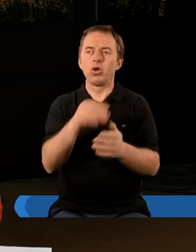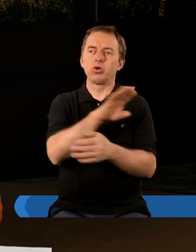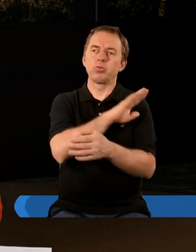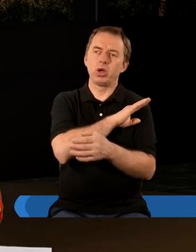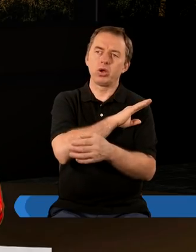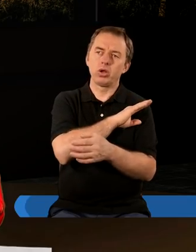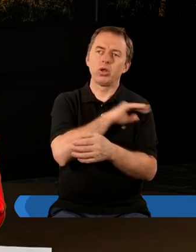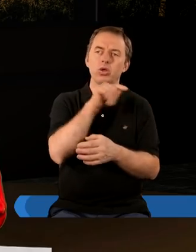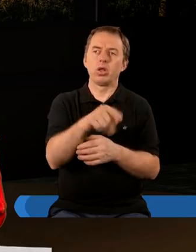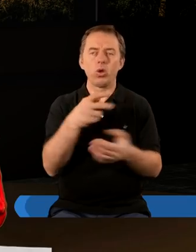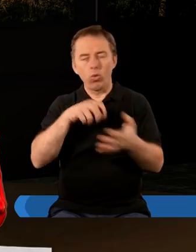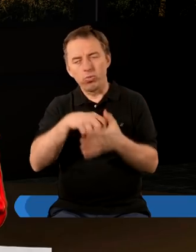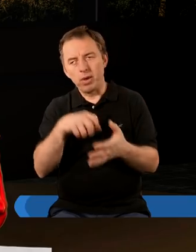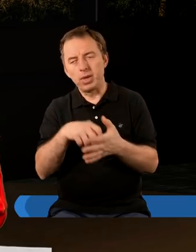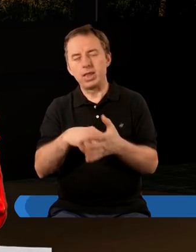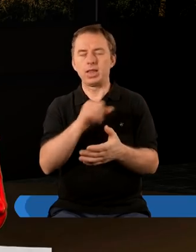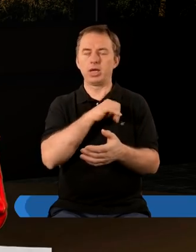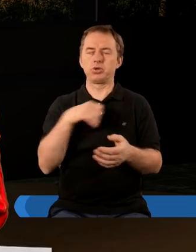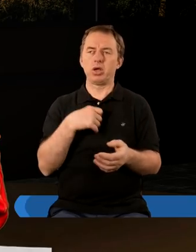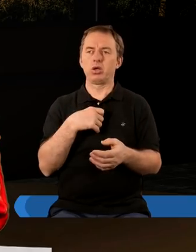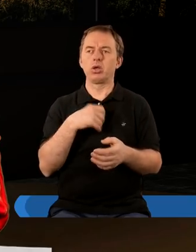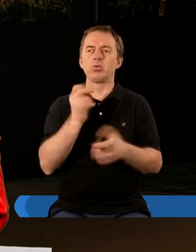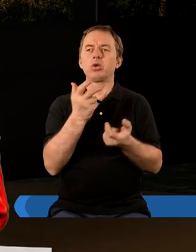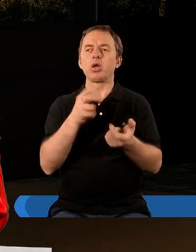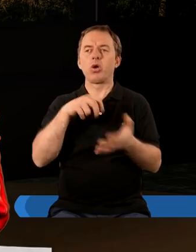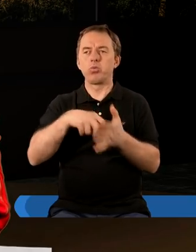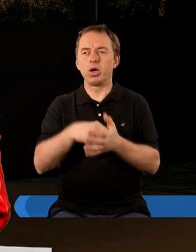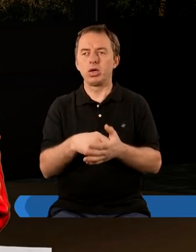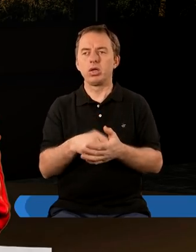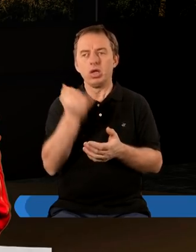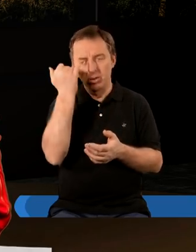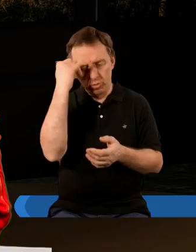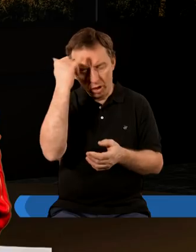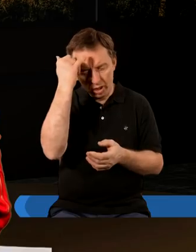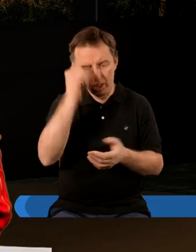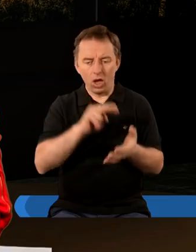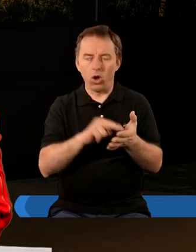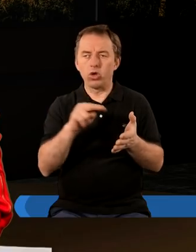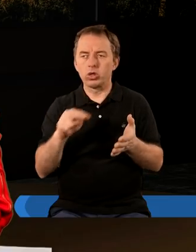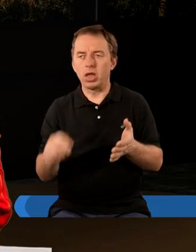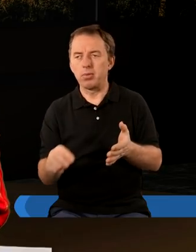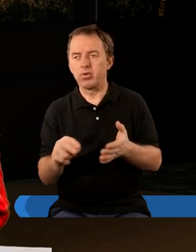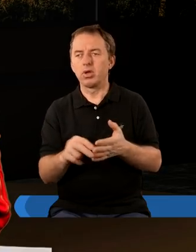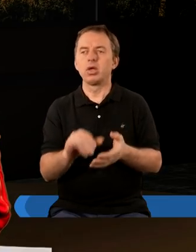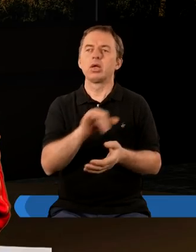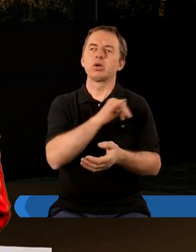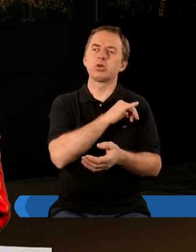aż do śmierci, tutaj jest upamiętaj się. Z czego można się upamiętać? Z błędów, z odstępstwa,